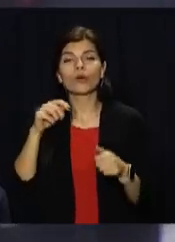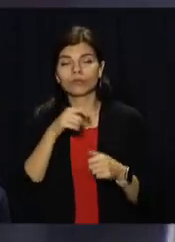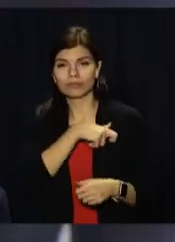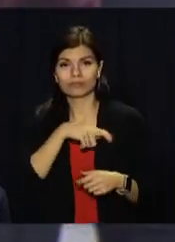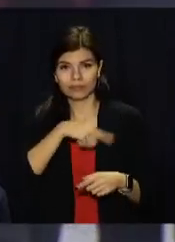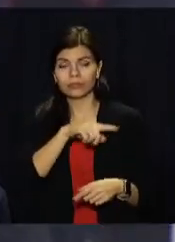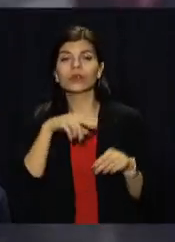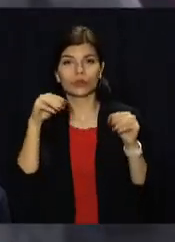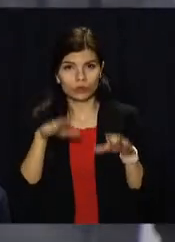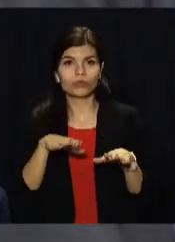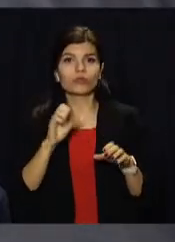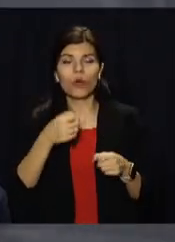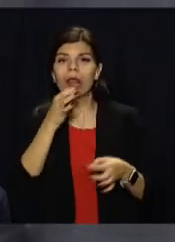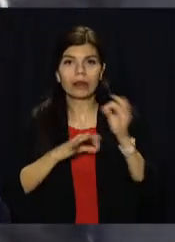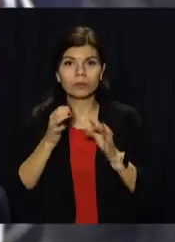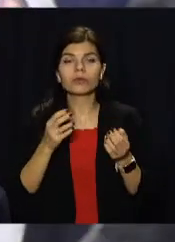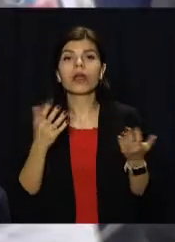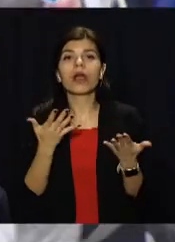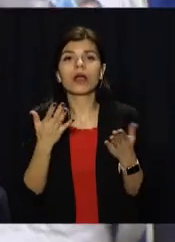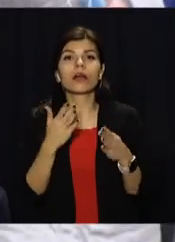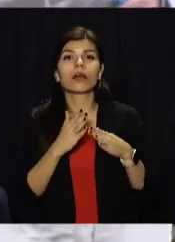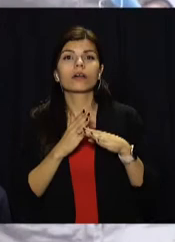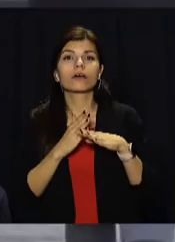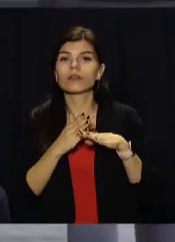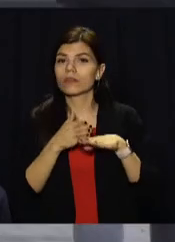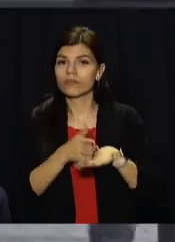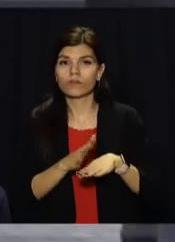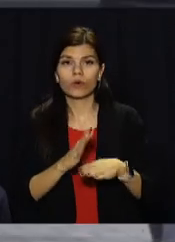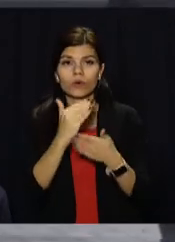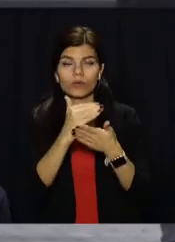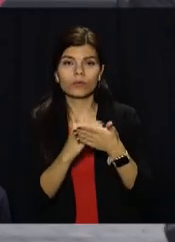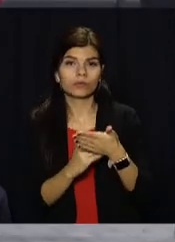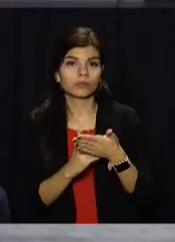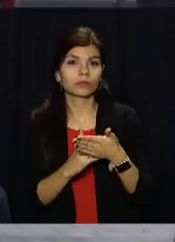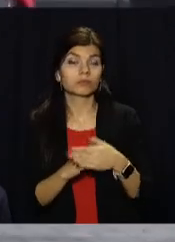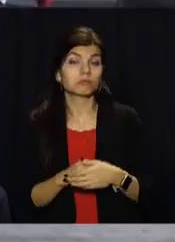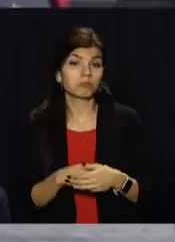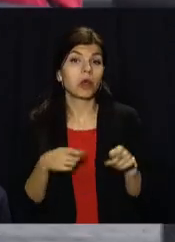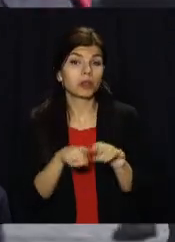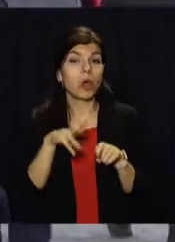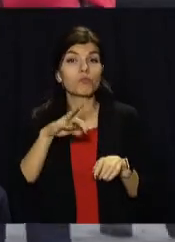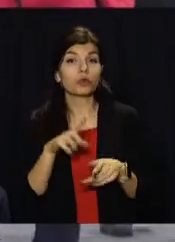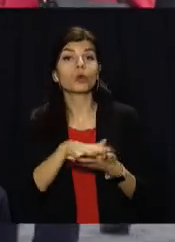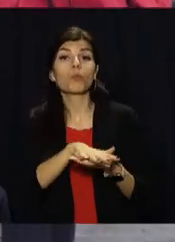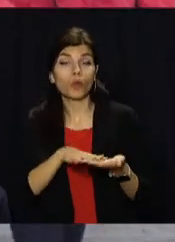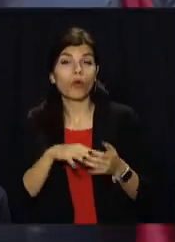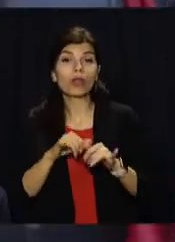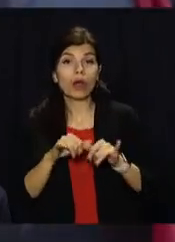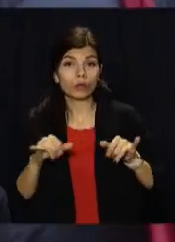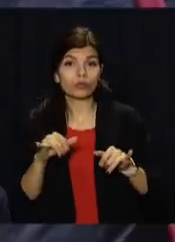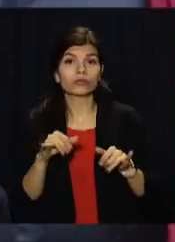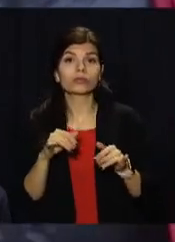медзакладам використовувати лікарські засоби, які не входять до національного переліку медикаментів. Також МОЗ продовжує нарощувати